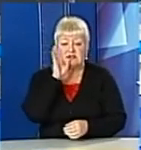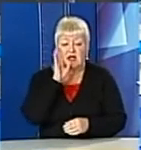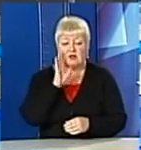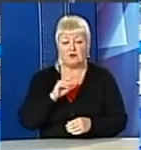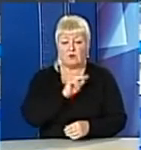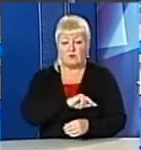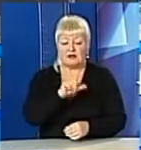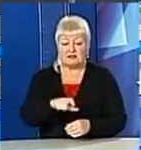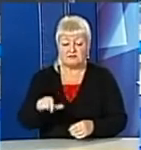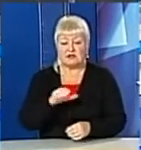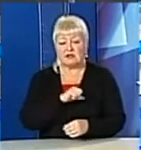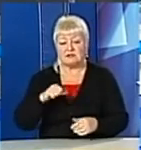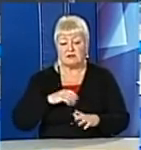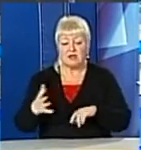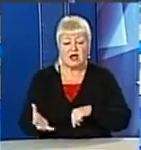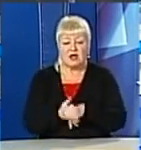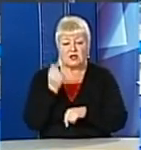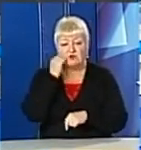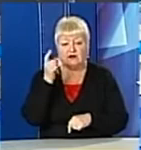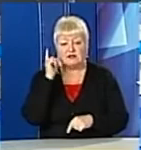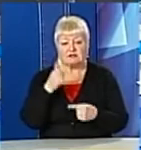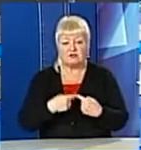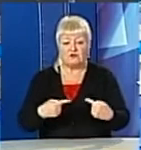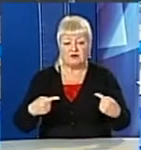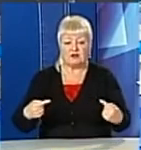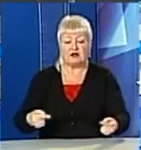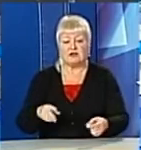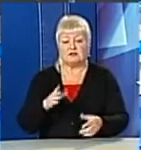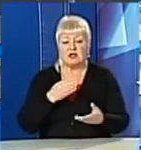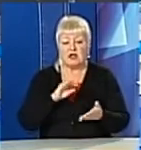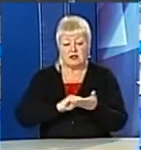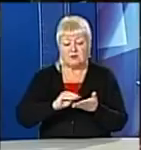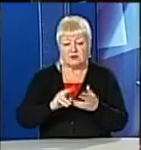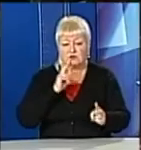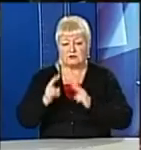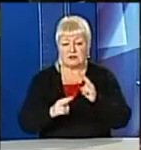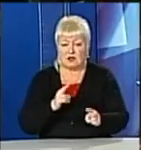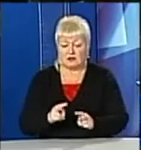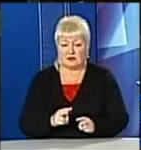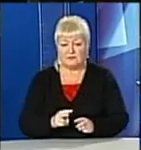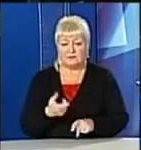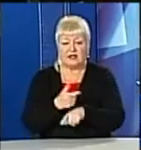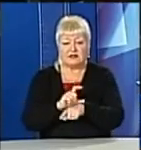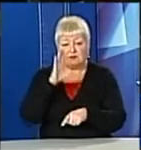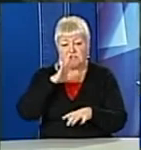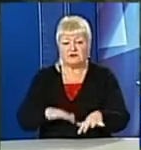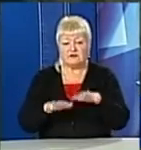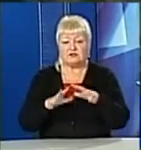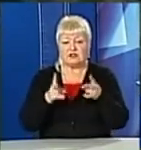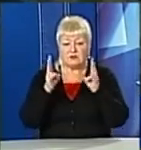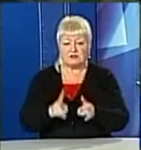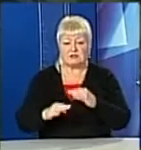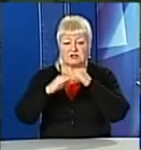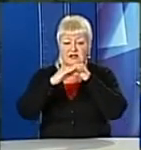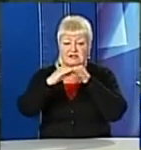рятують раритети та в розпачі готують скарги до всіх можливих інстанцій. Найбільше від води постраждали меблі та стеля.